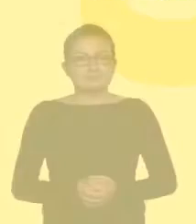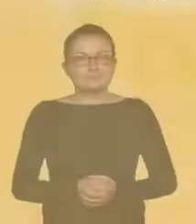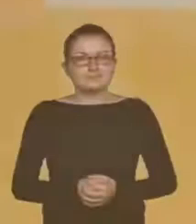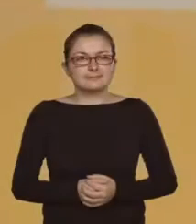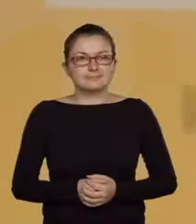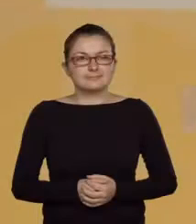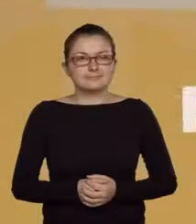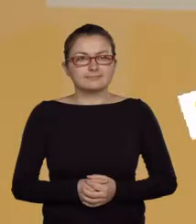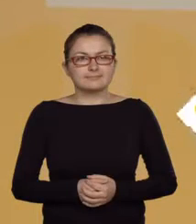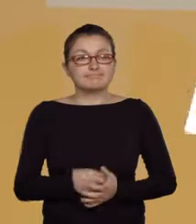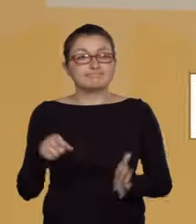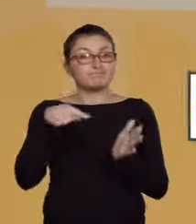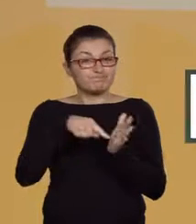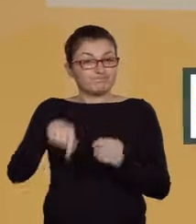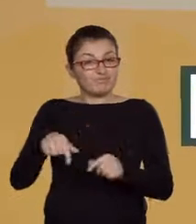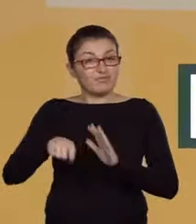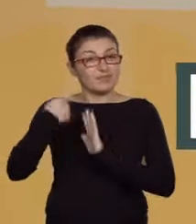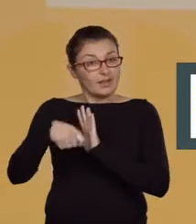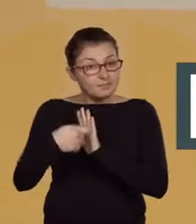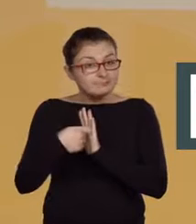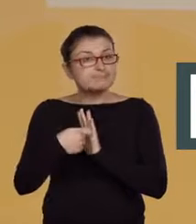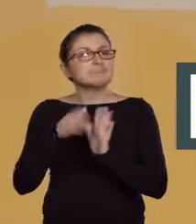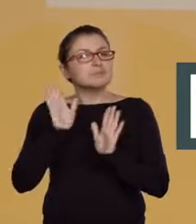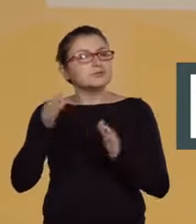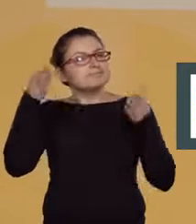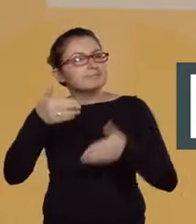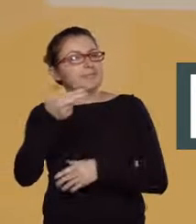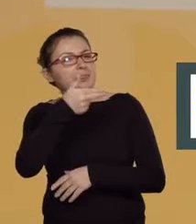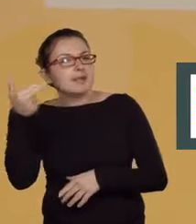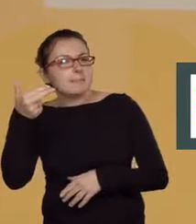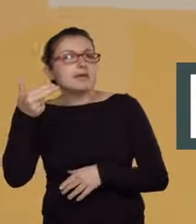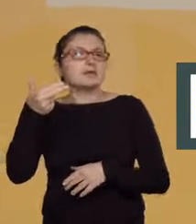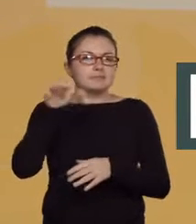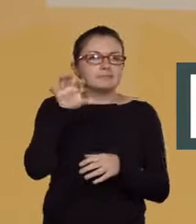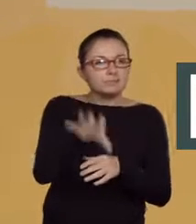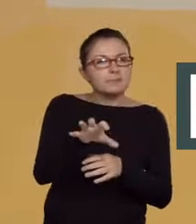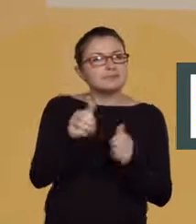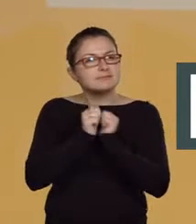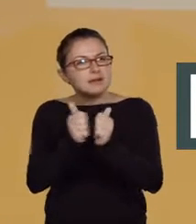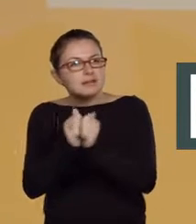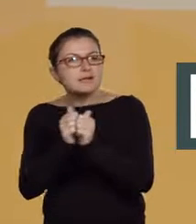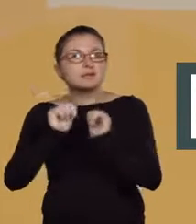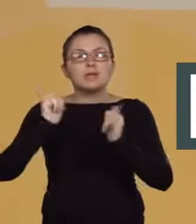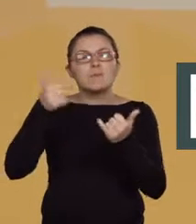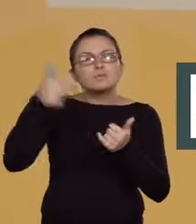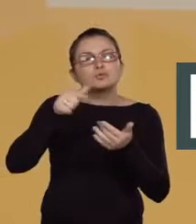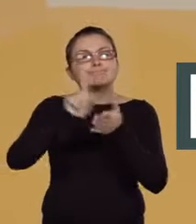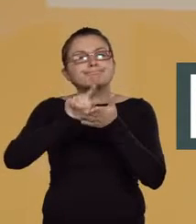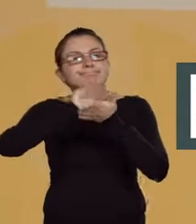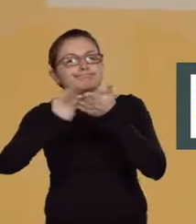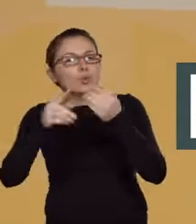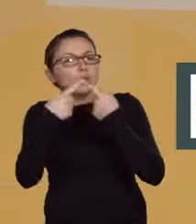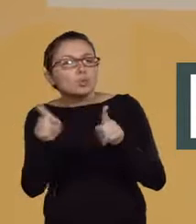W tym filmie zajmiemy się zadaniami, w których konieczne jest sformułowanie krótkiej wypowiedzi.